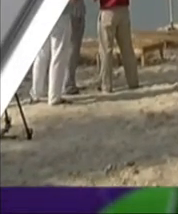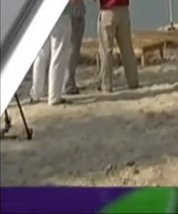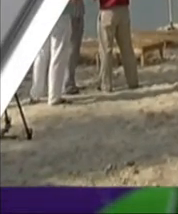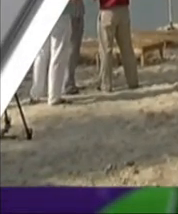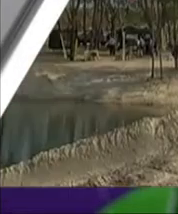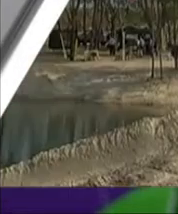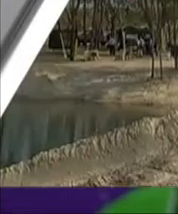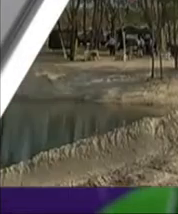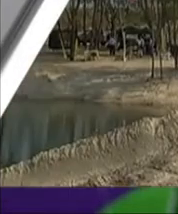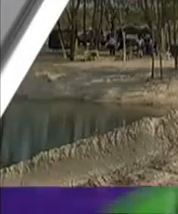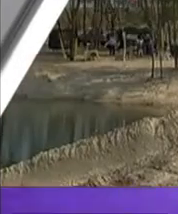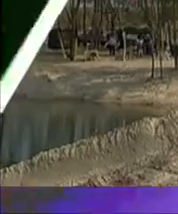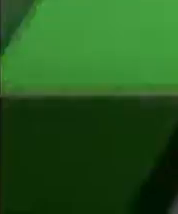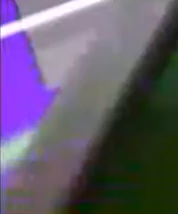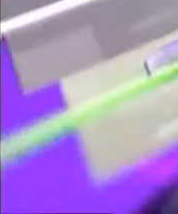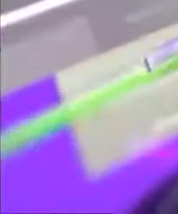незабаром дізнаєтесь.